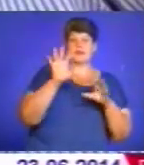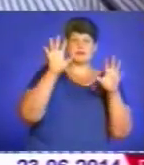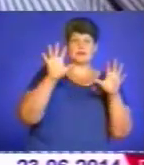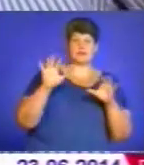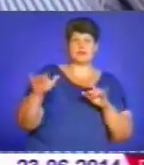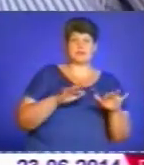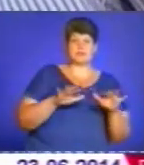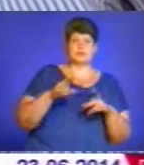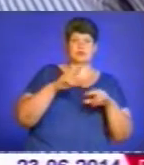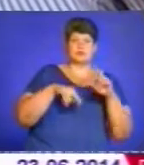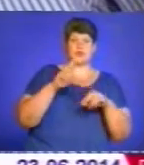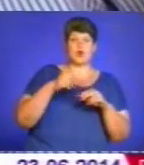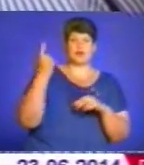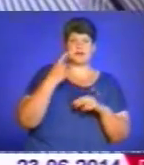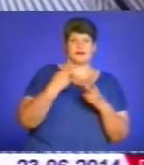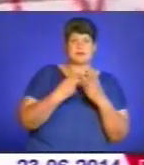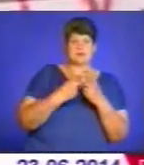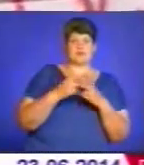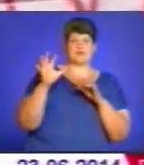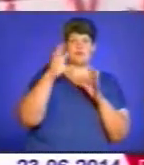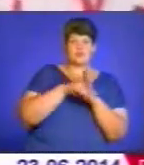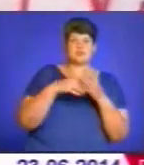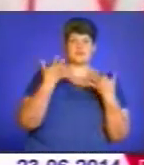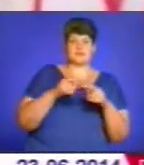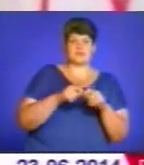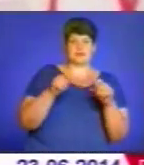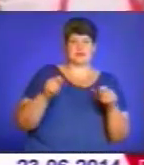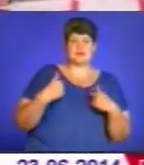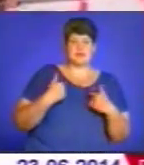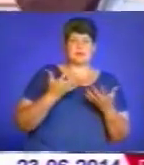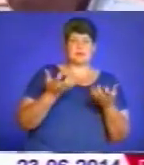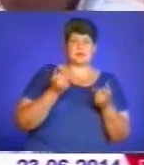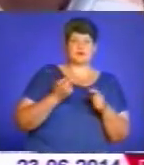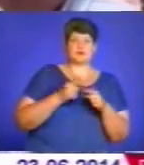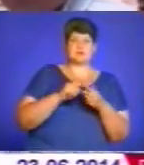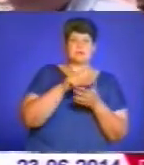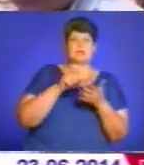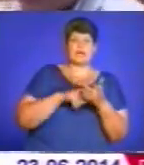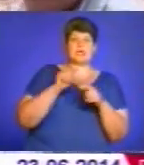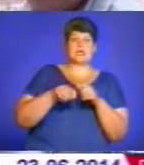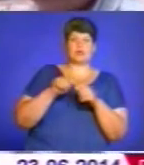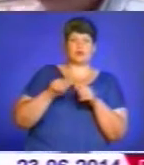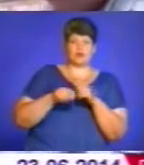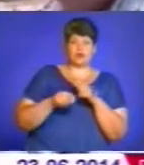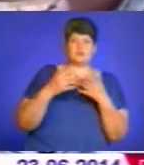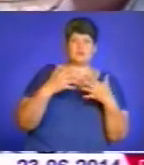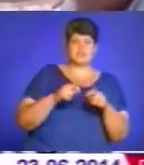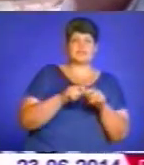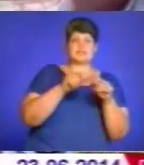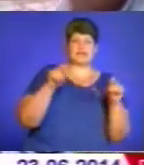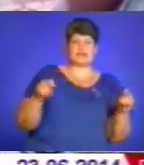забудовника, одне кримінальне провадження вже відкрите. Я беру це питання на контроль, тому що, так як говорять, вже відкрита